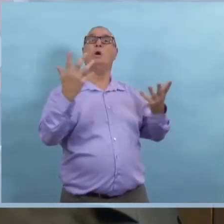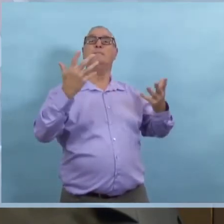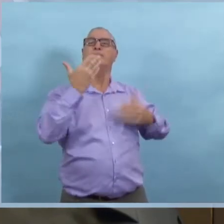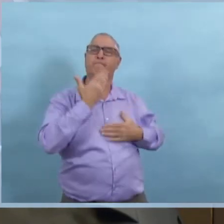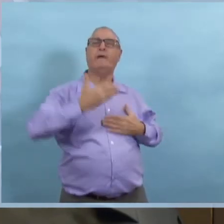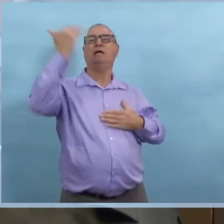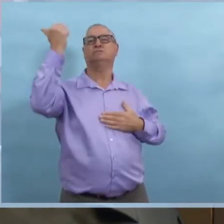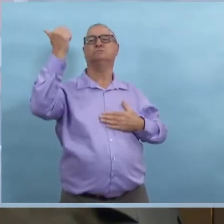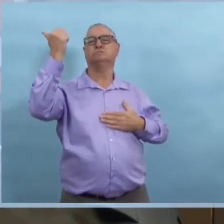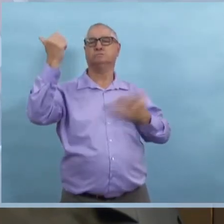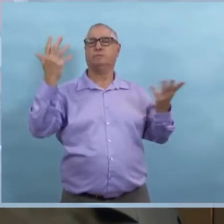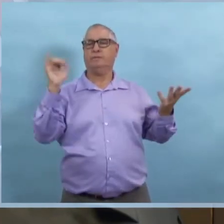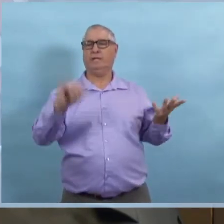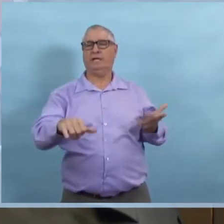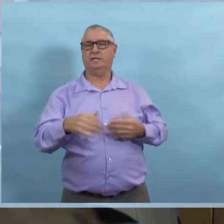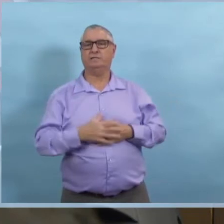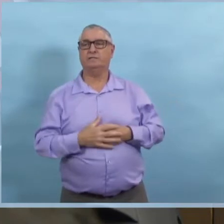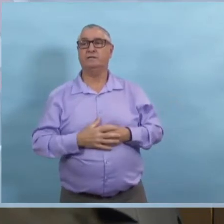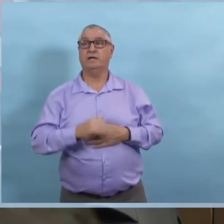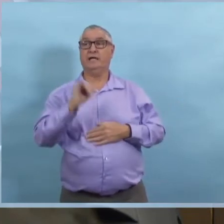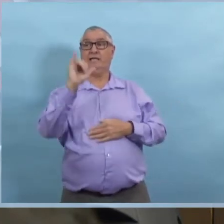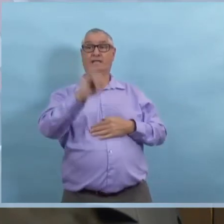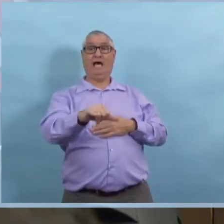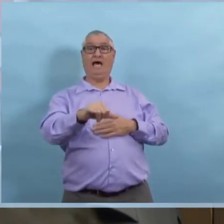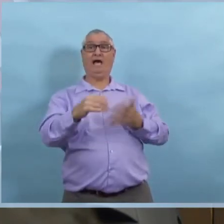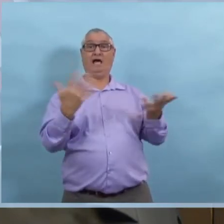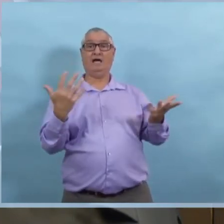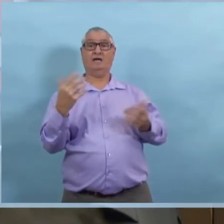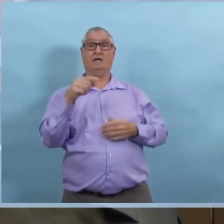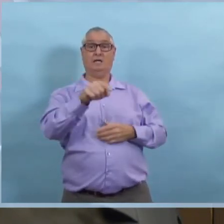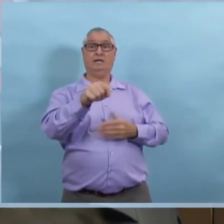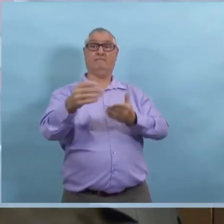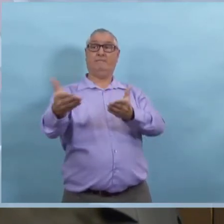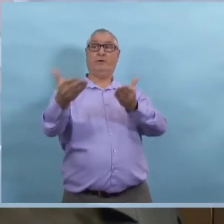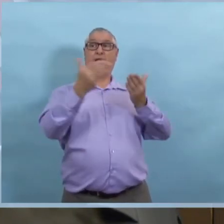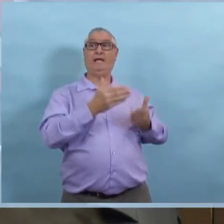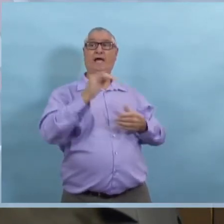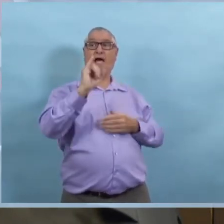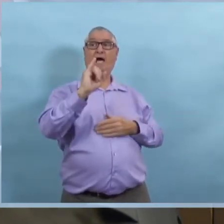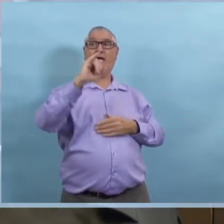Nous, on cherche toujours à voir si on peut en faire plus. Nous savons que